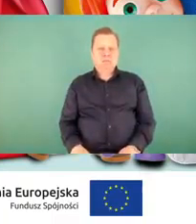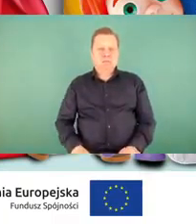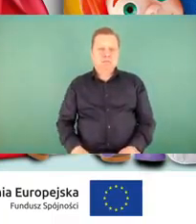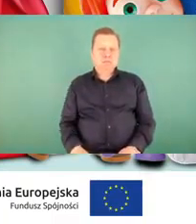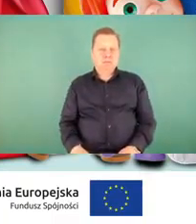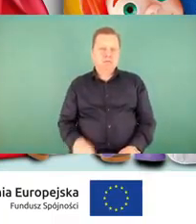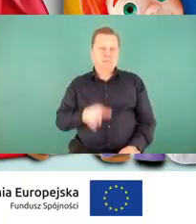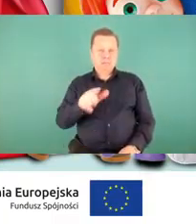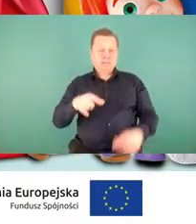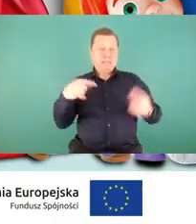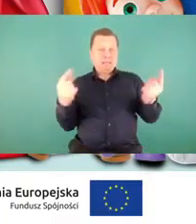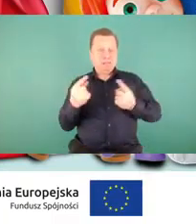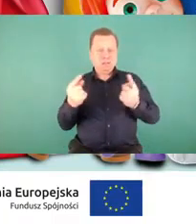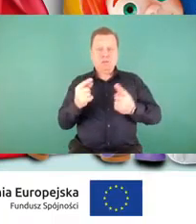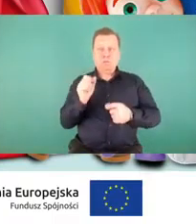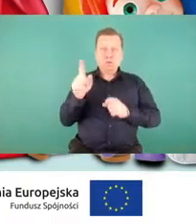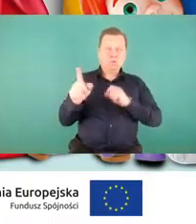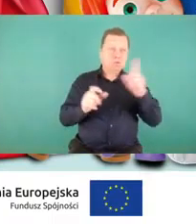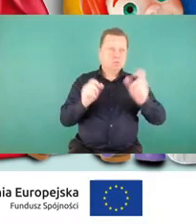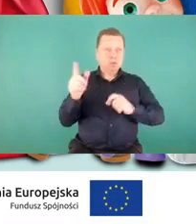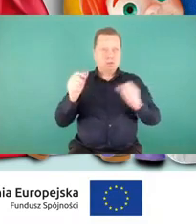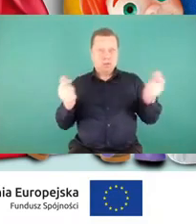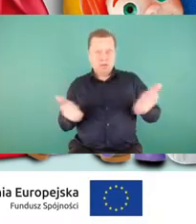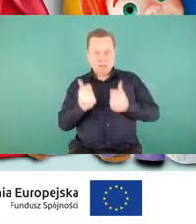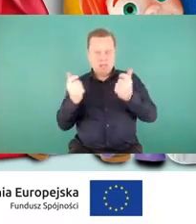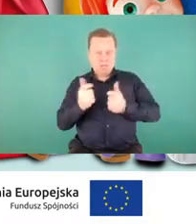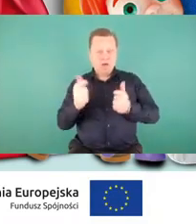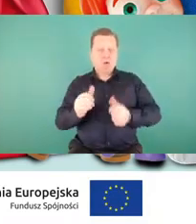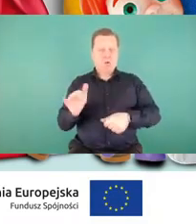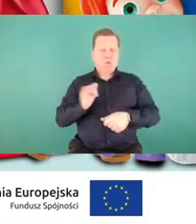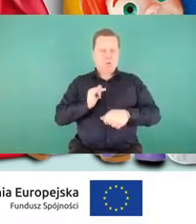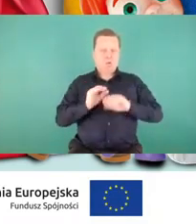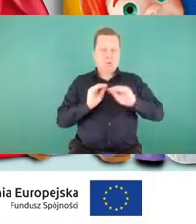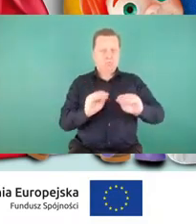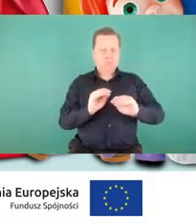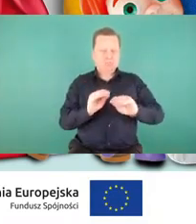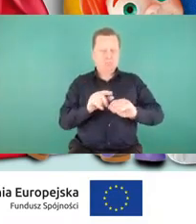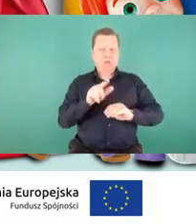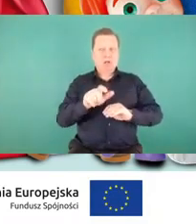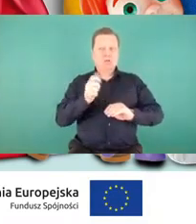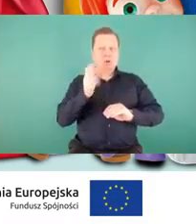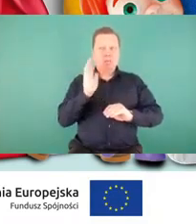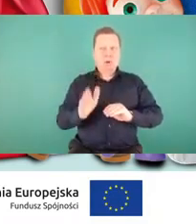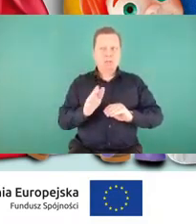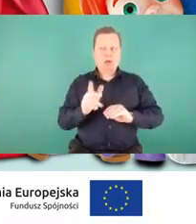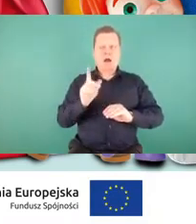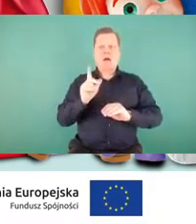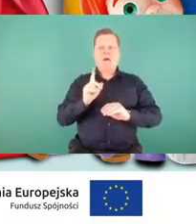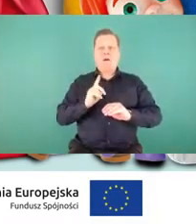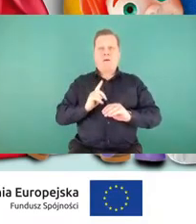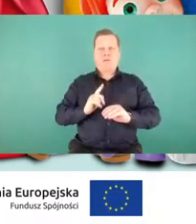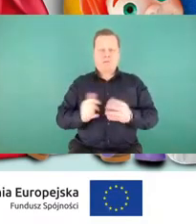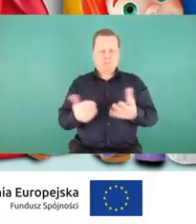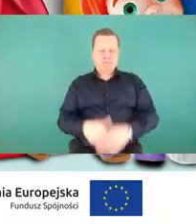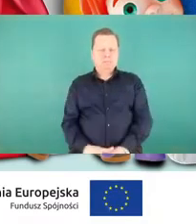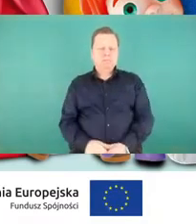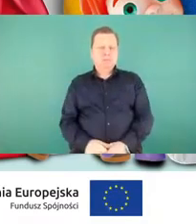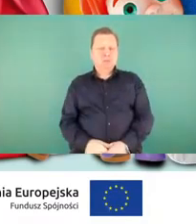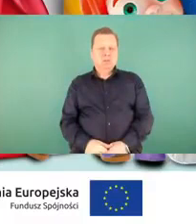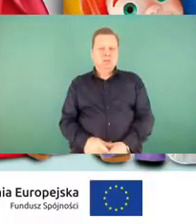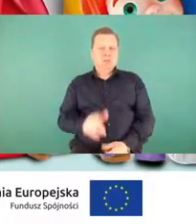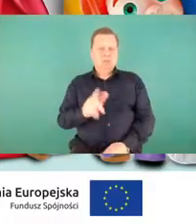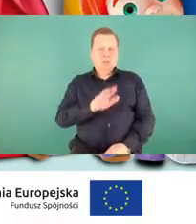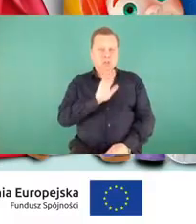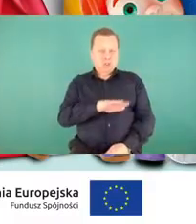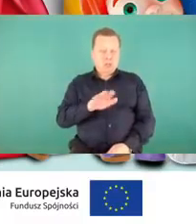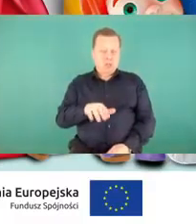sytuacjami niebezpiecznymi, po to, żeby wiedziały, co może się zadziać później. Jeśli dziecko uczy się przez zabawę,